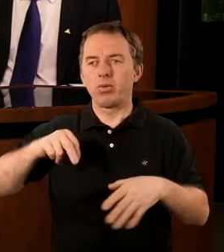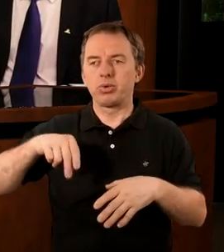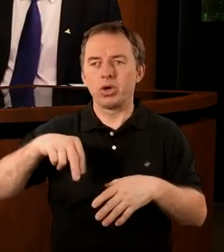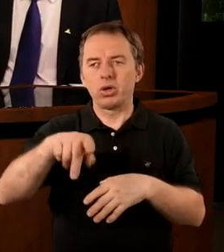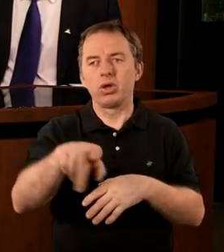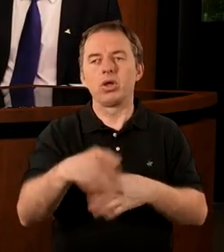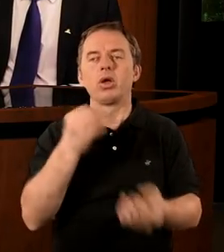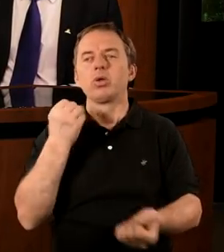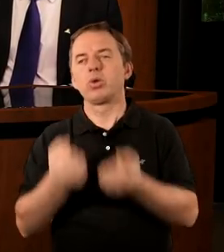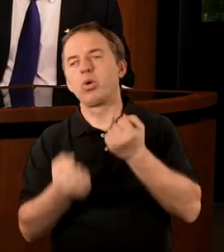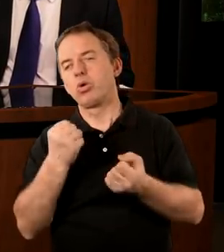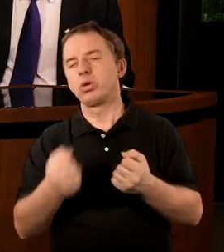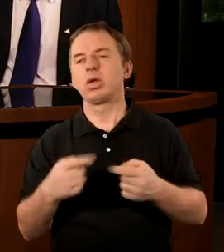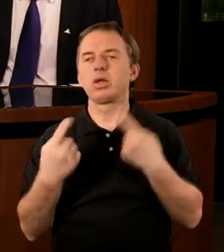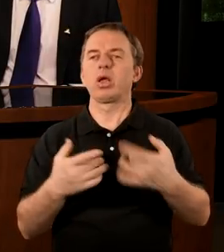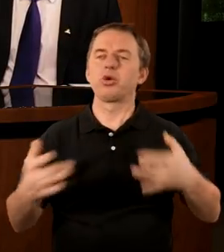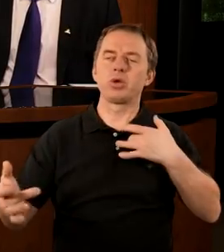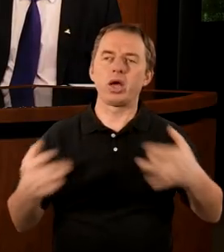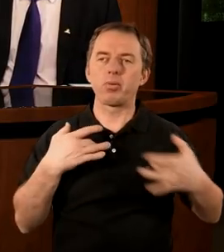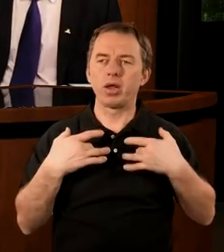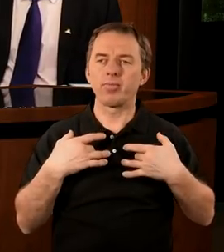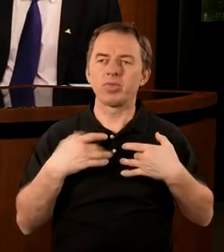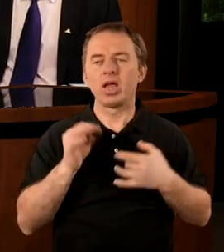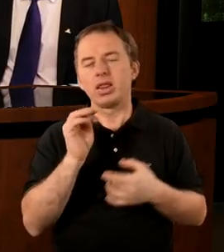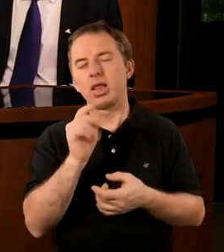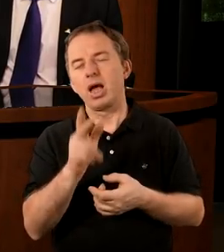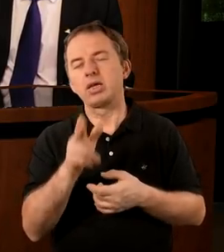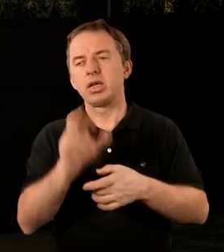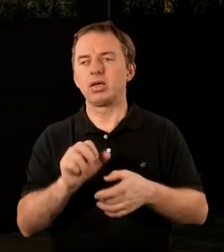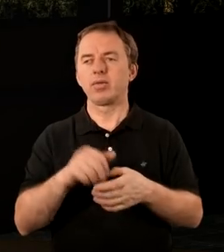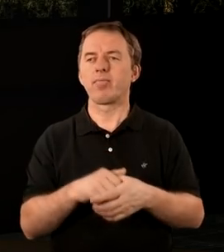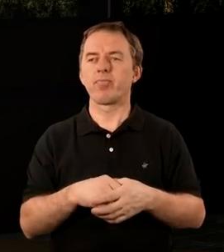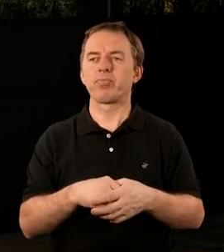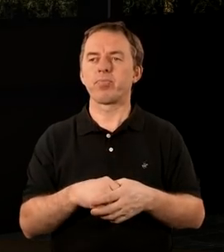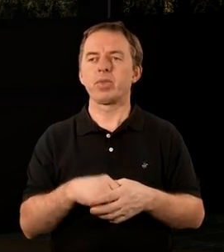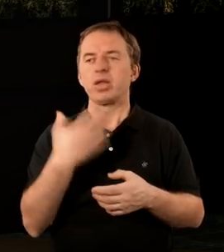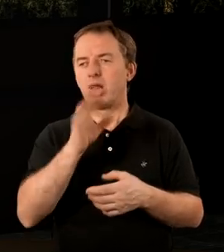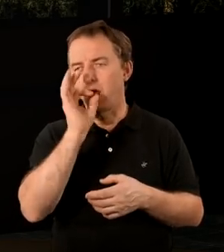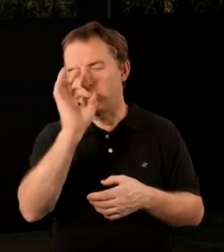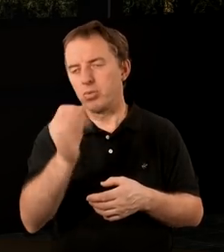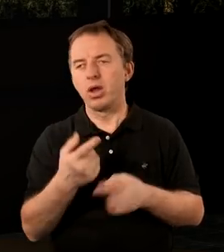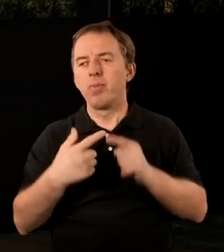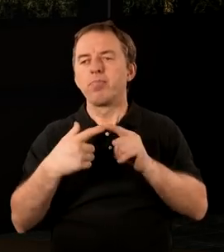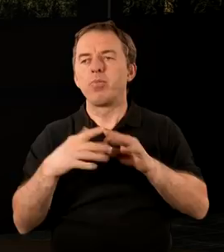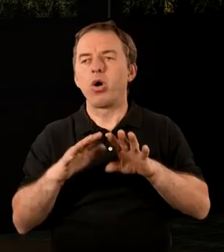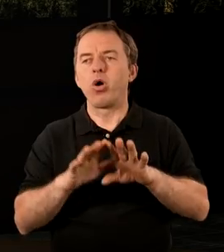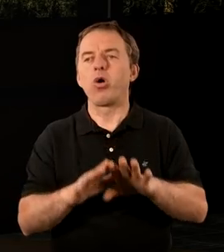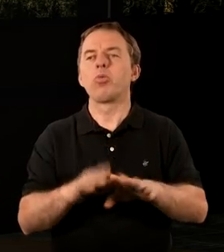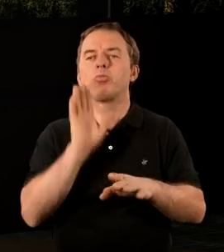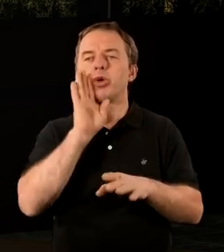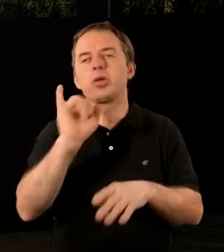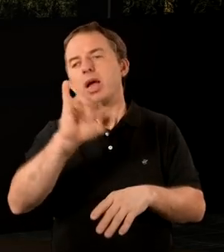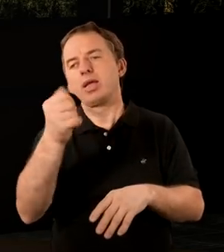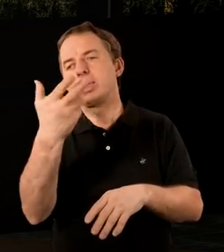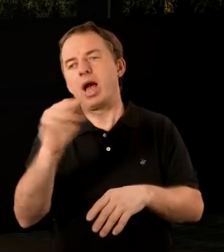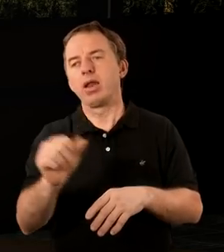przechodzić trudnych sytuacji, cierpień, takich niedobrych momentów, jak chociażby u